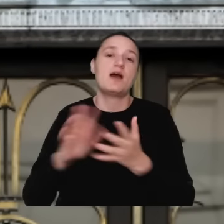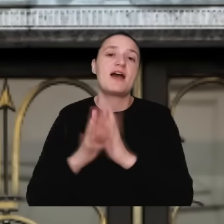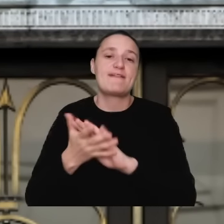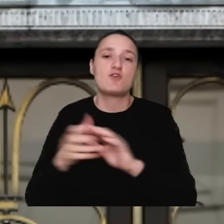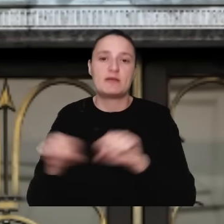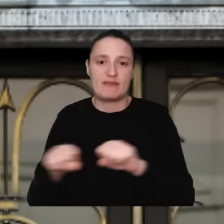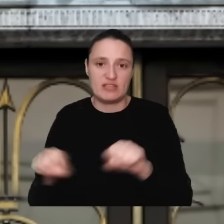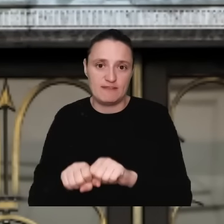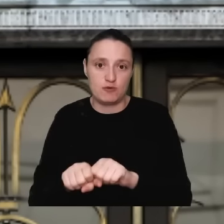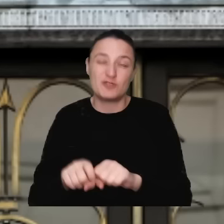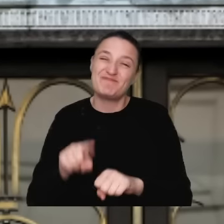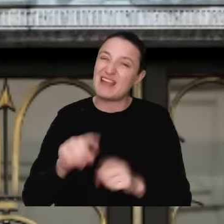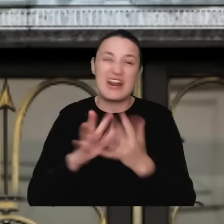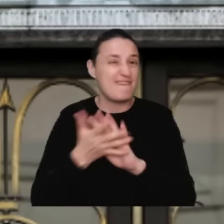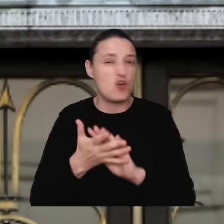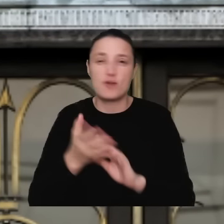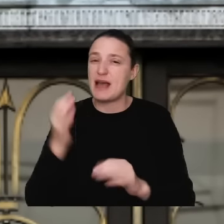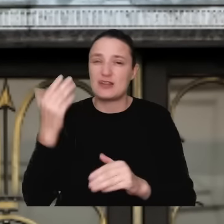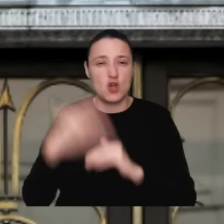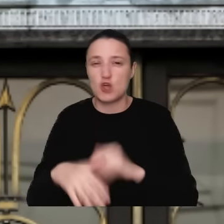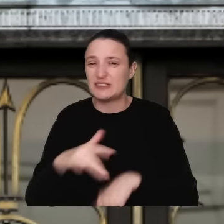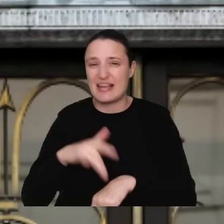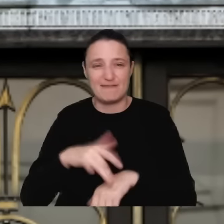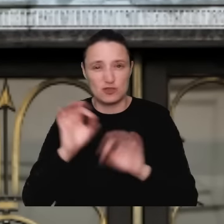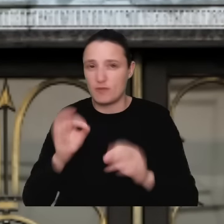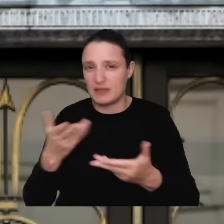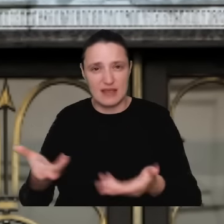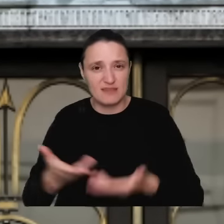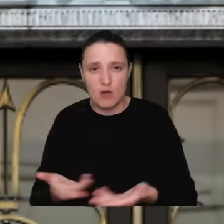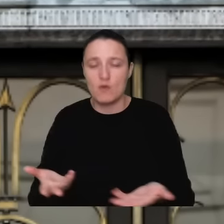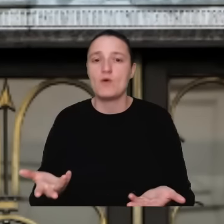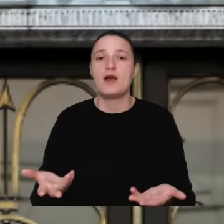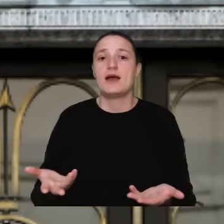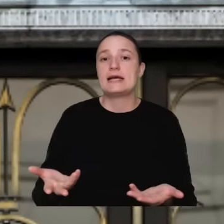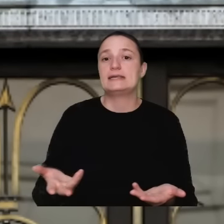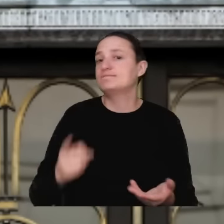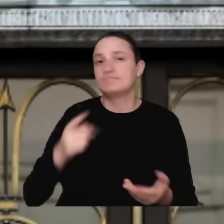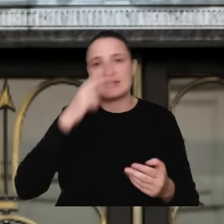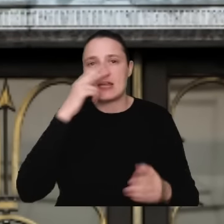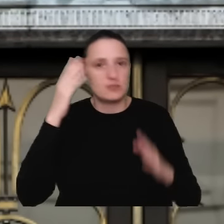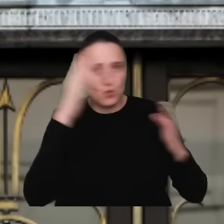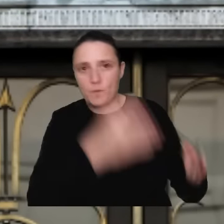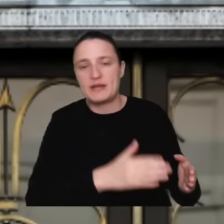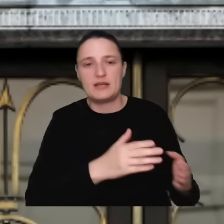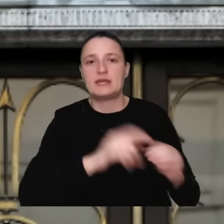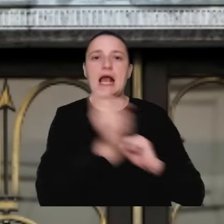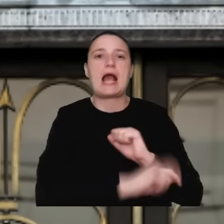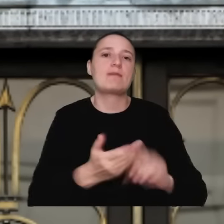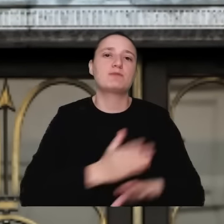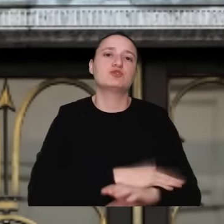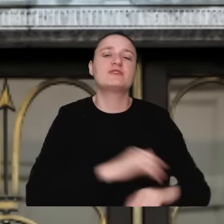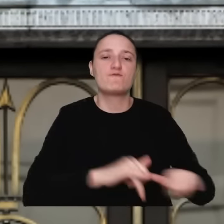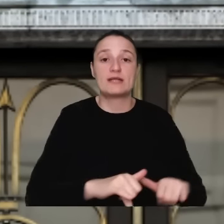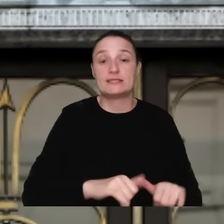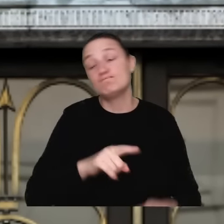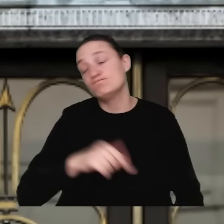która to reforma do końca nie przyniosła swoich oczekiwanych skutków, a mniej być może na tych rozliczeniach. To o to trzeba pytać